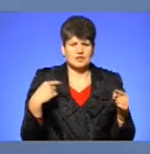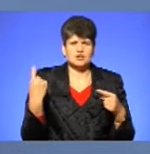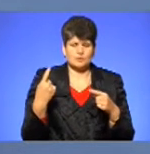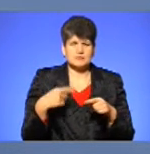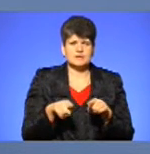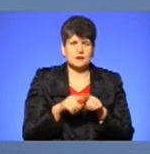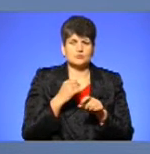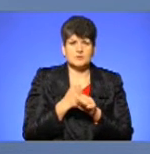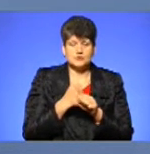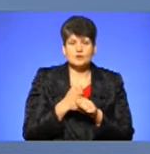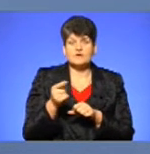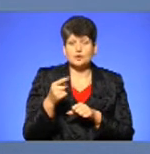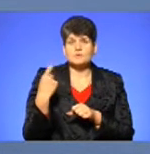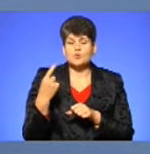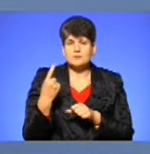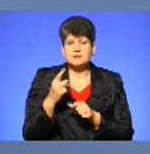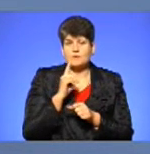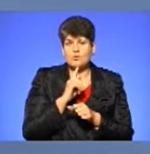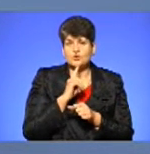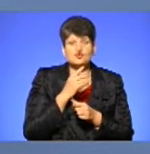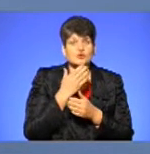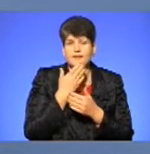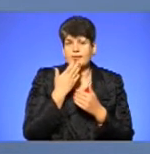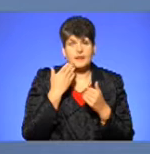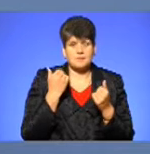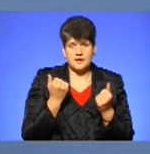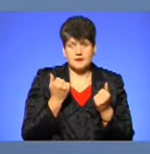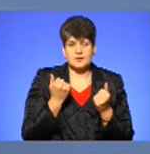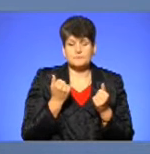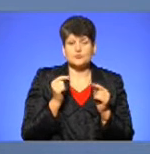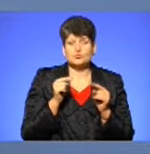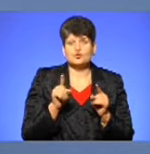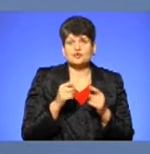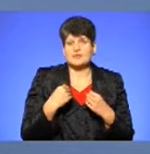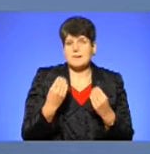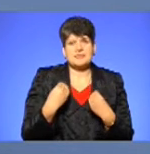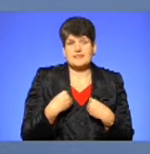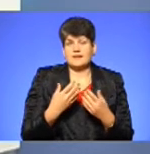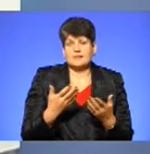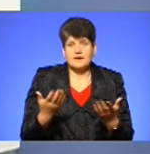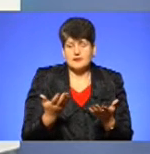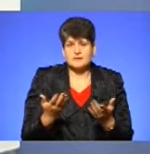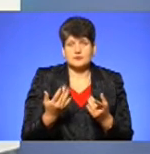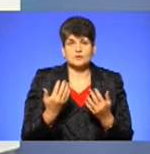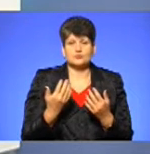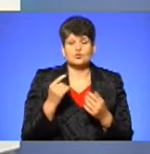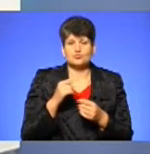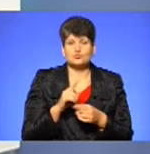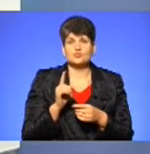працює, на даний момент в Тернопільській області, поки що їх немає, оскільки нам їх не дали у зв'язку з тим, що